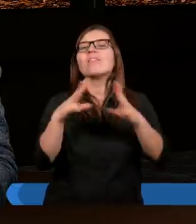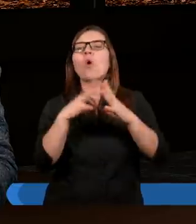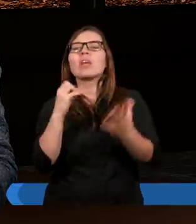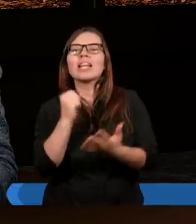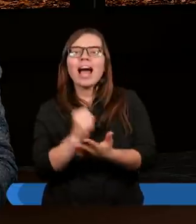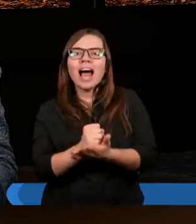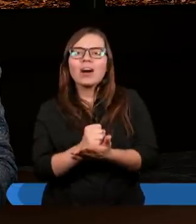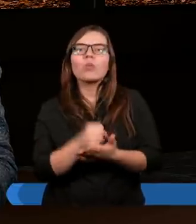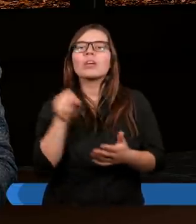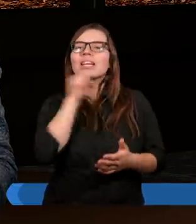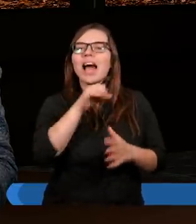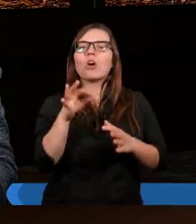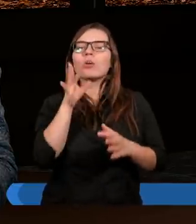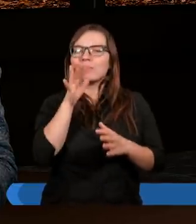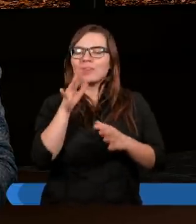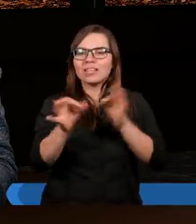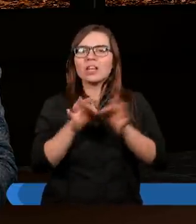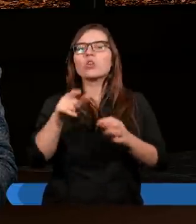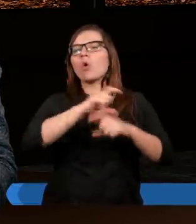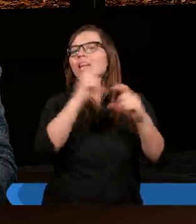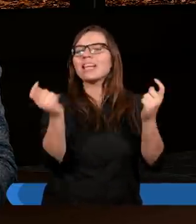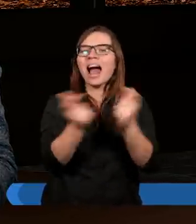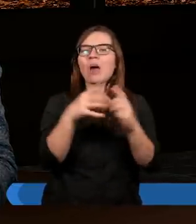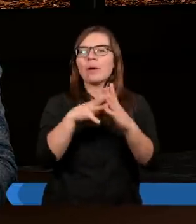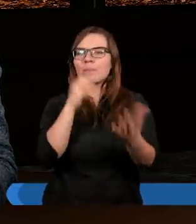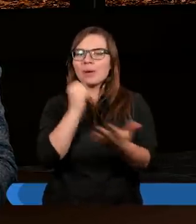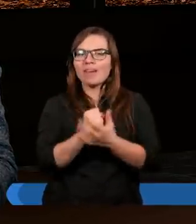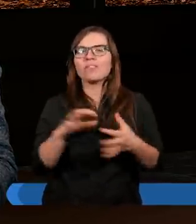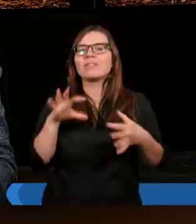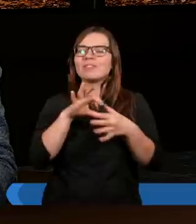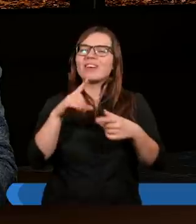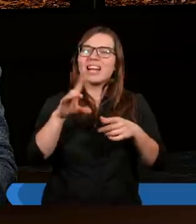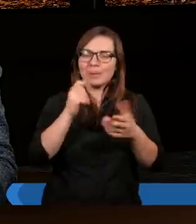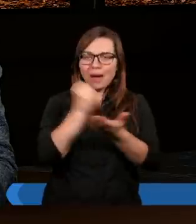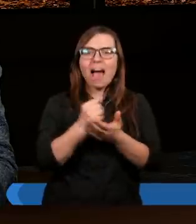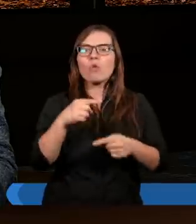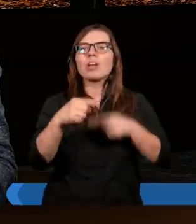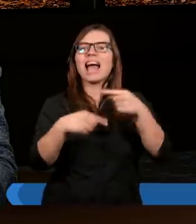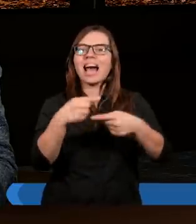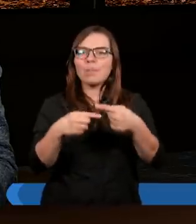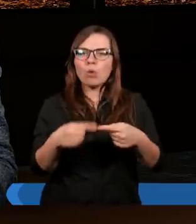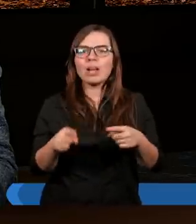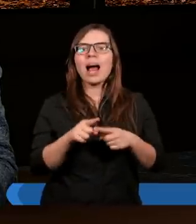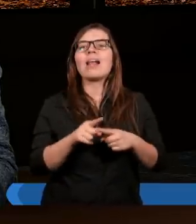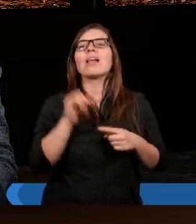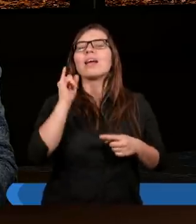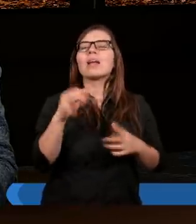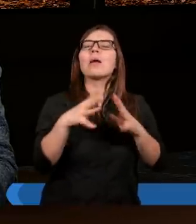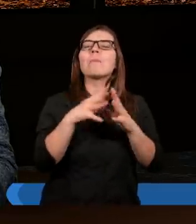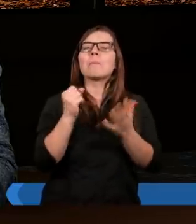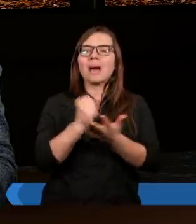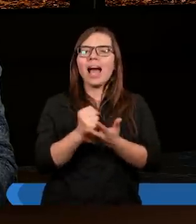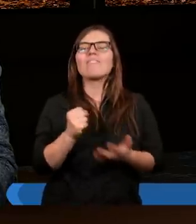W starożytnym Izraelu było to całe prawo. Łącznie z prawem ceremonialnym, ale całą usnową było prawo